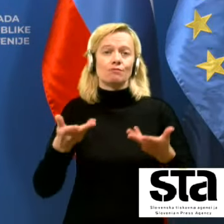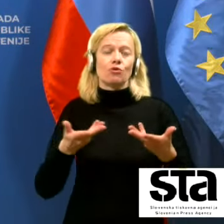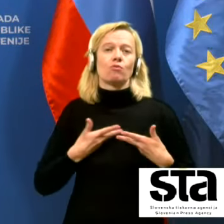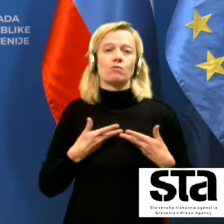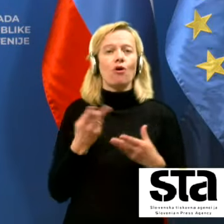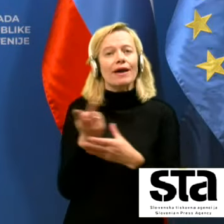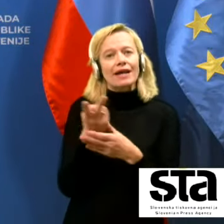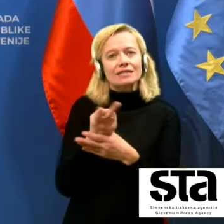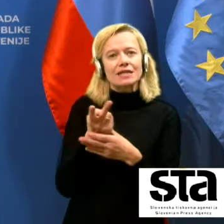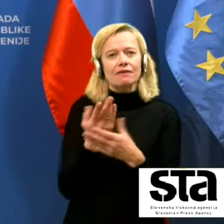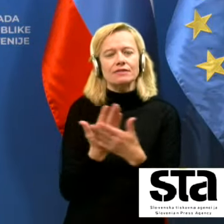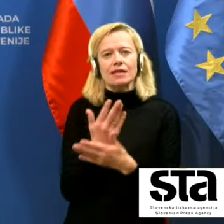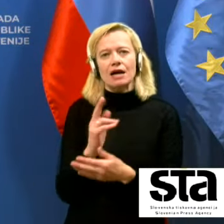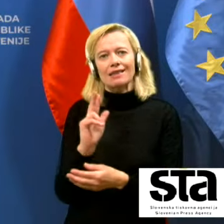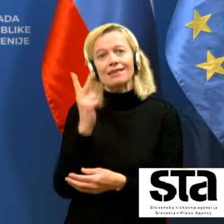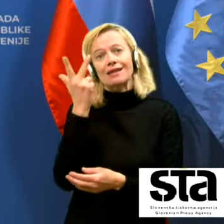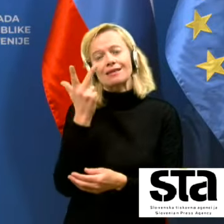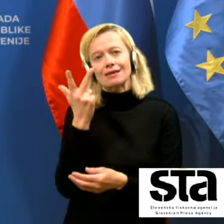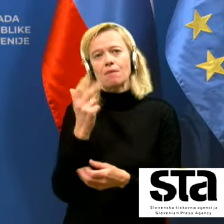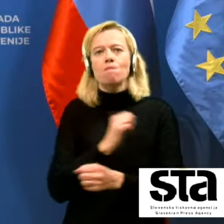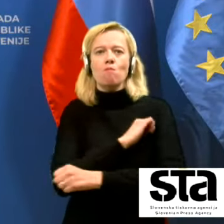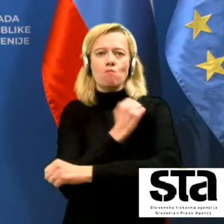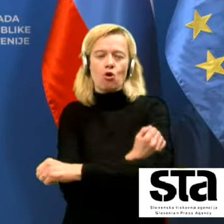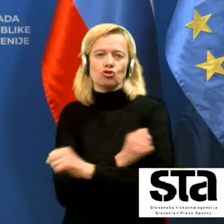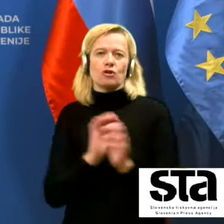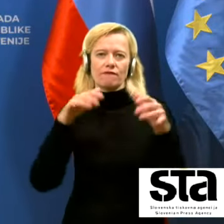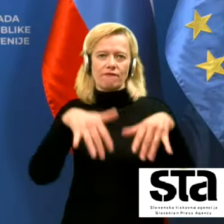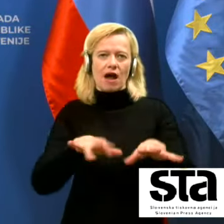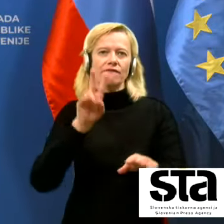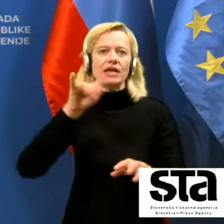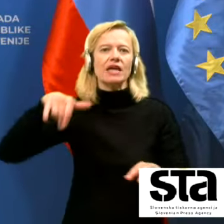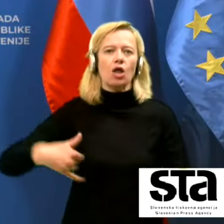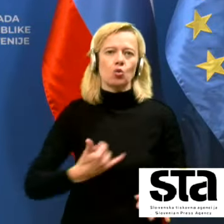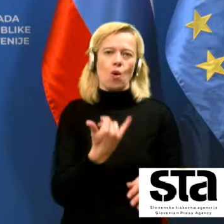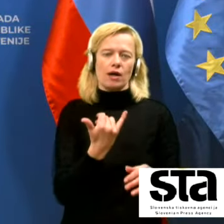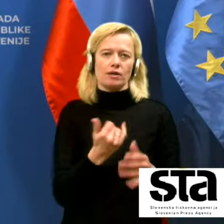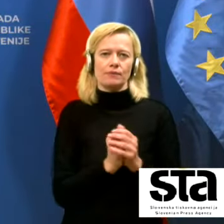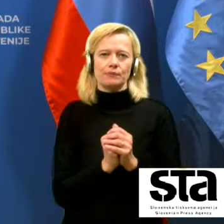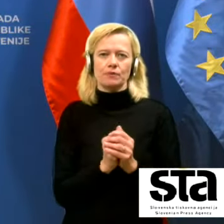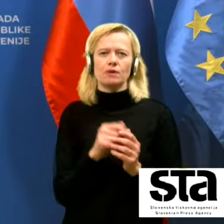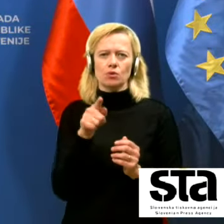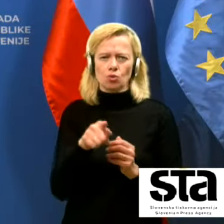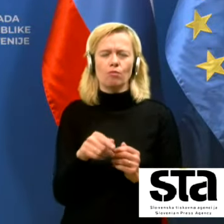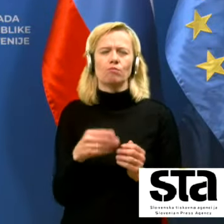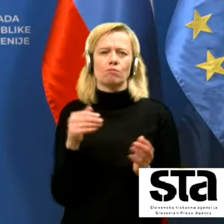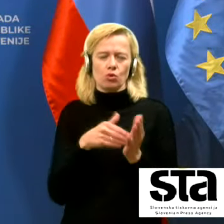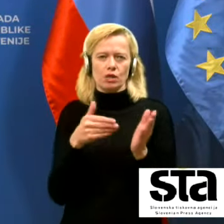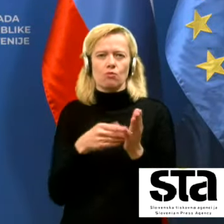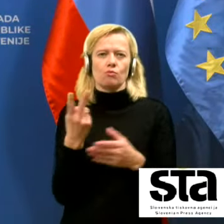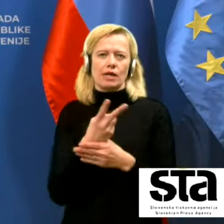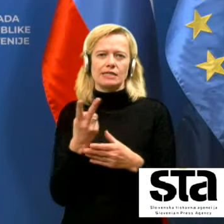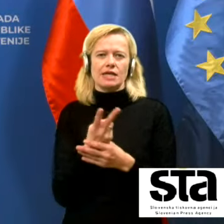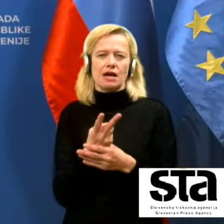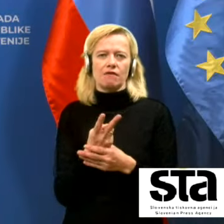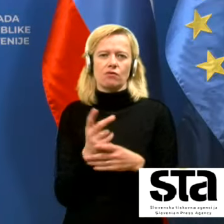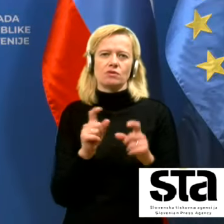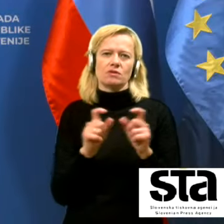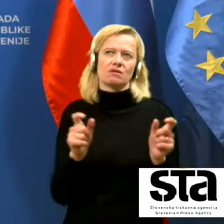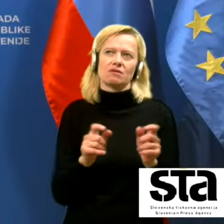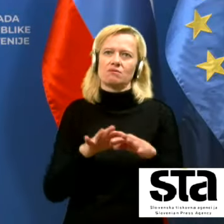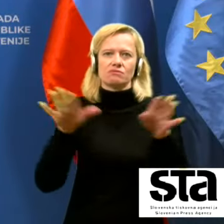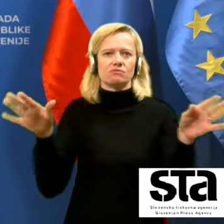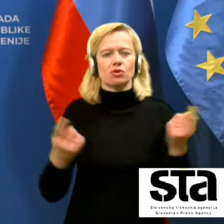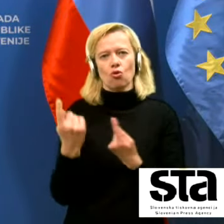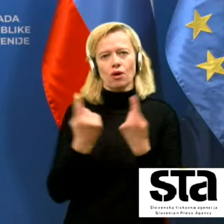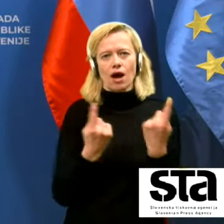morebiten močan tretji val v januarju in to rezervo v resnici še kako potrebujemo zaradi vsega dogajanja.